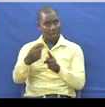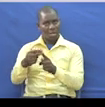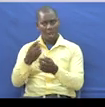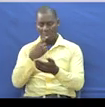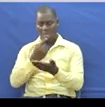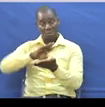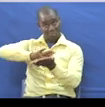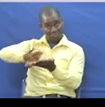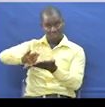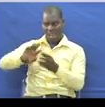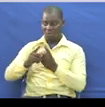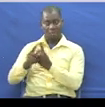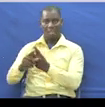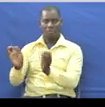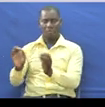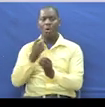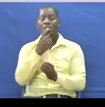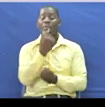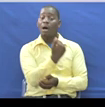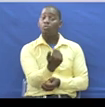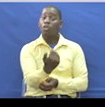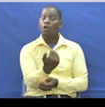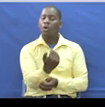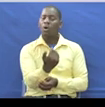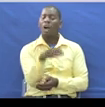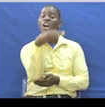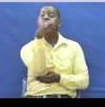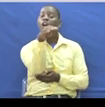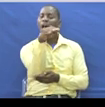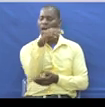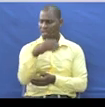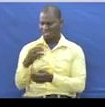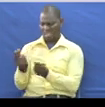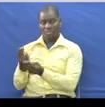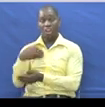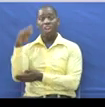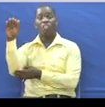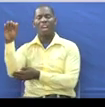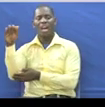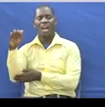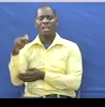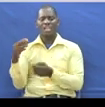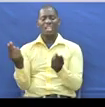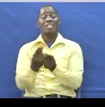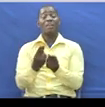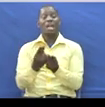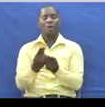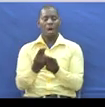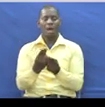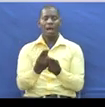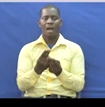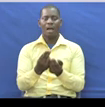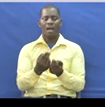Usishulike Nayo Kabisa Kwa Mfano Vasema Mtoto Wanyoka Ninyoka Tafsiri Nasema Like Father Like Son Inamana Ninyoka Halipo Kabisa